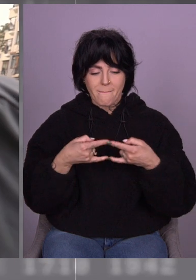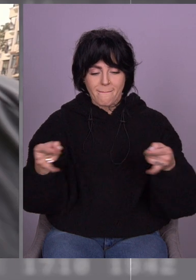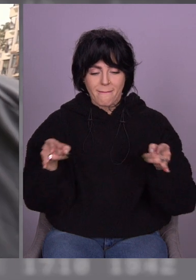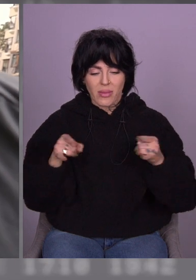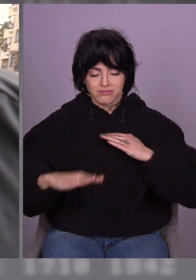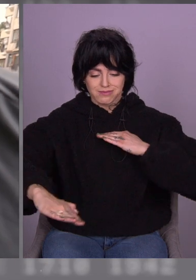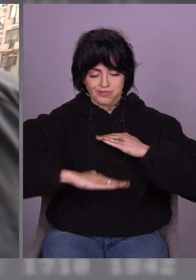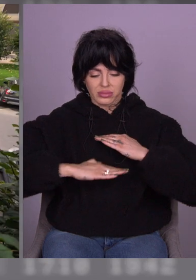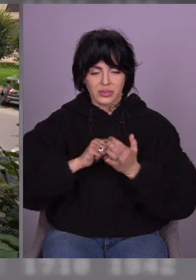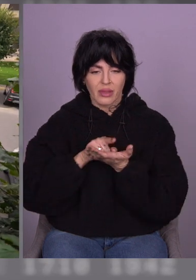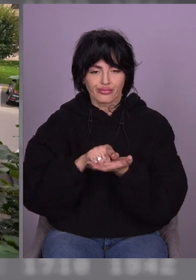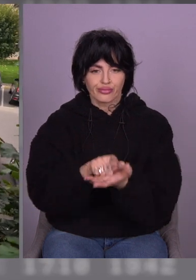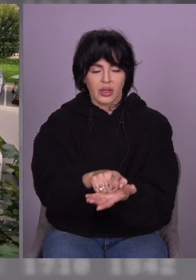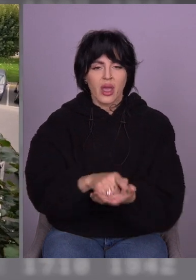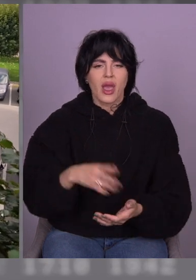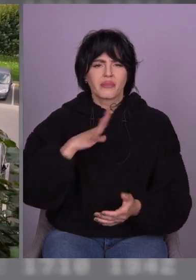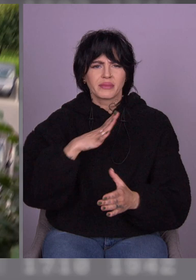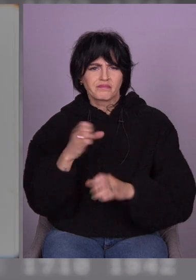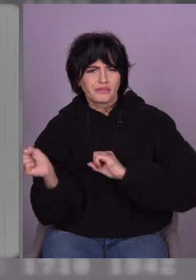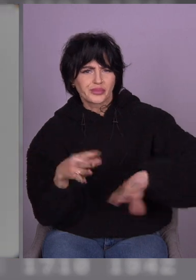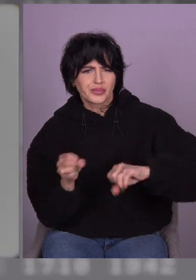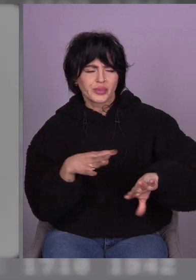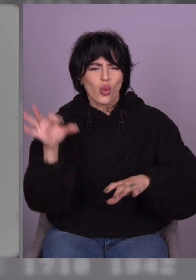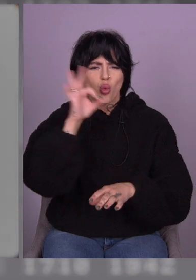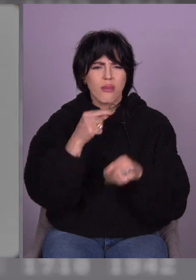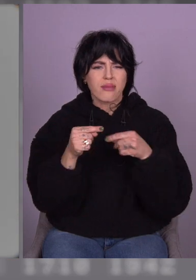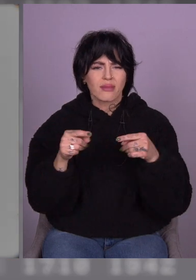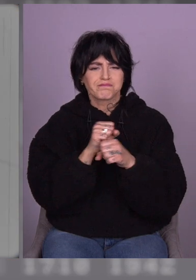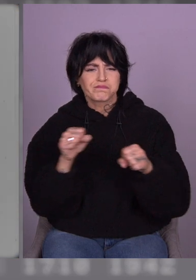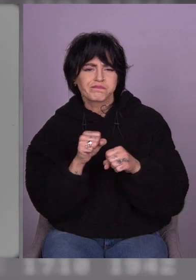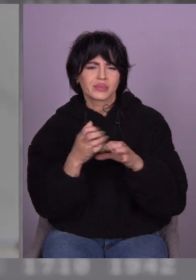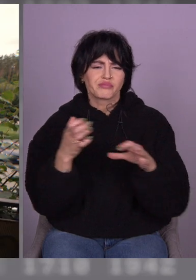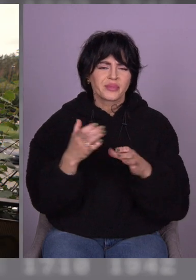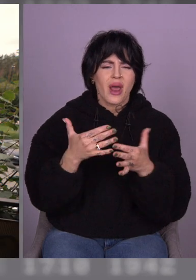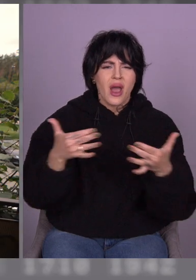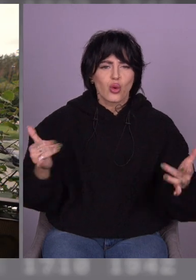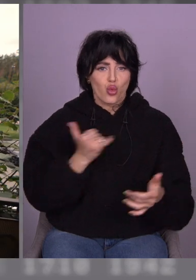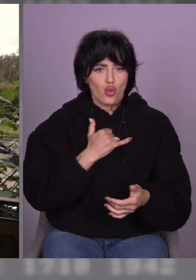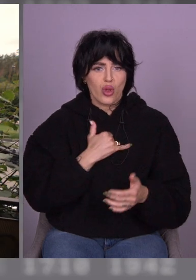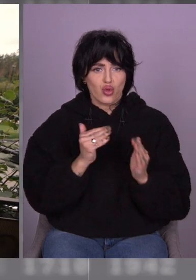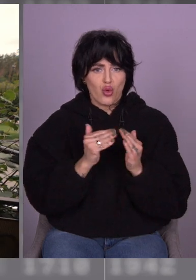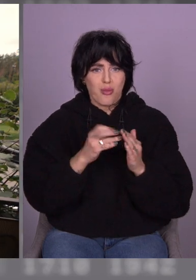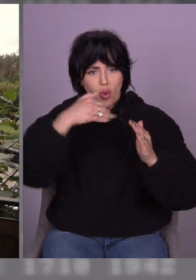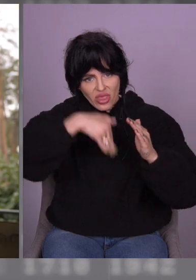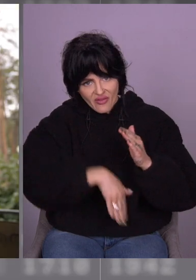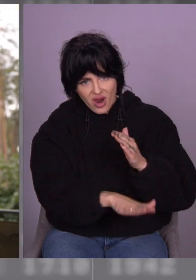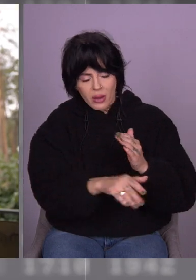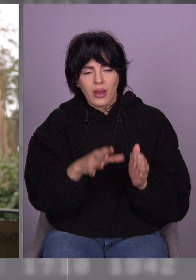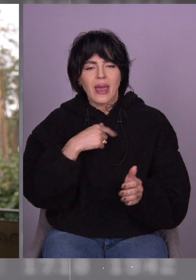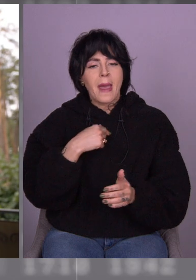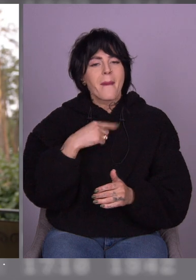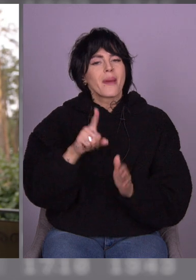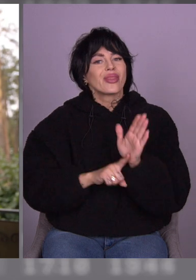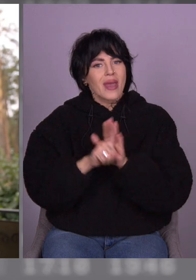вигружали боєприпаси в нас у подвалі. Це такий жах. Було, по-перше, було зразу страшно, а